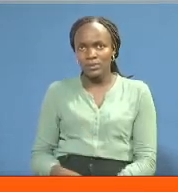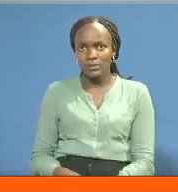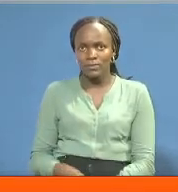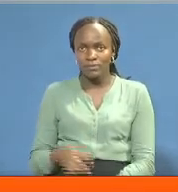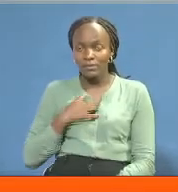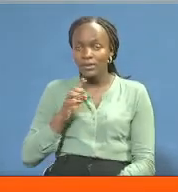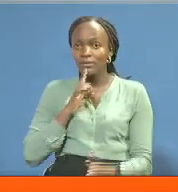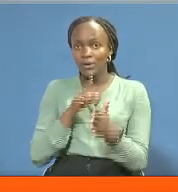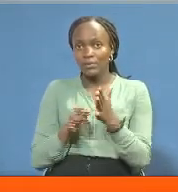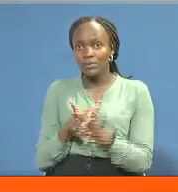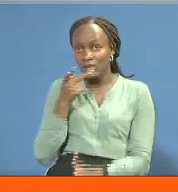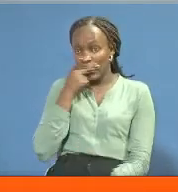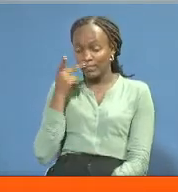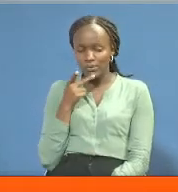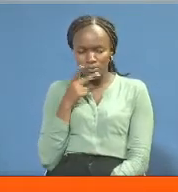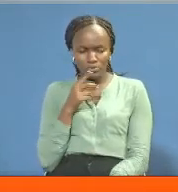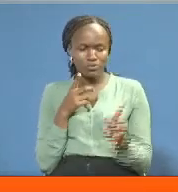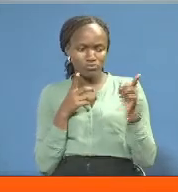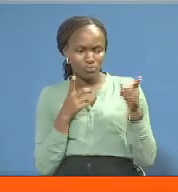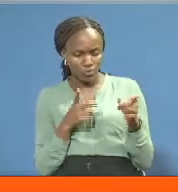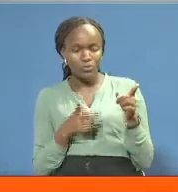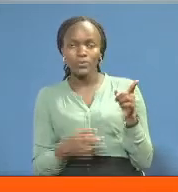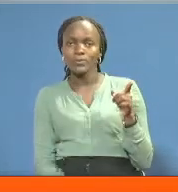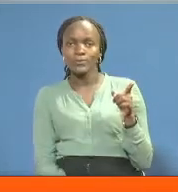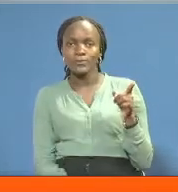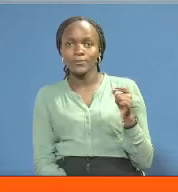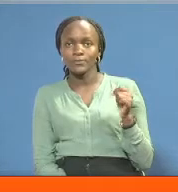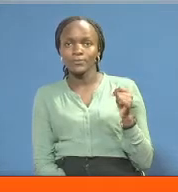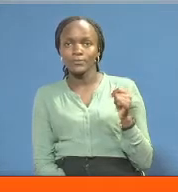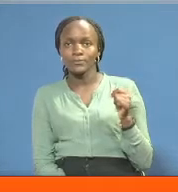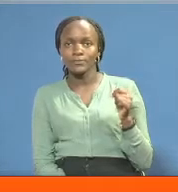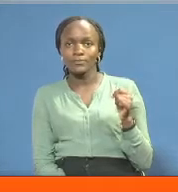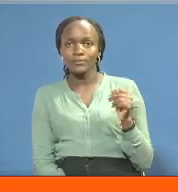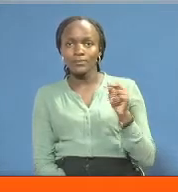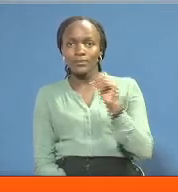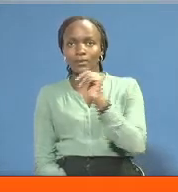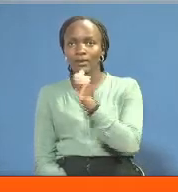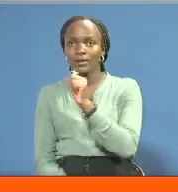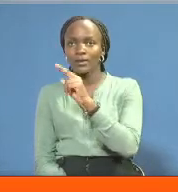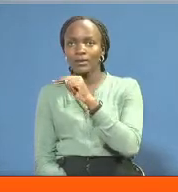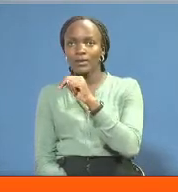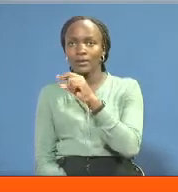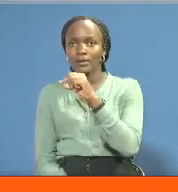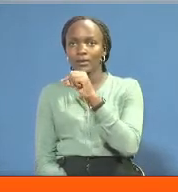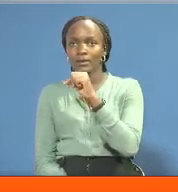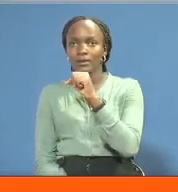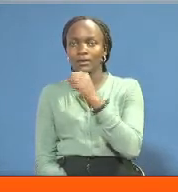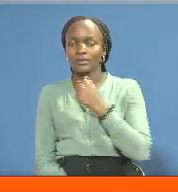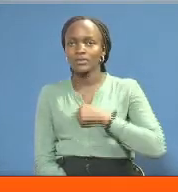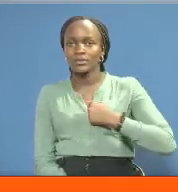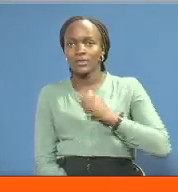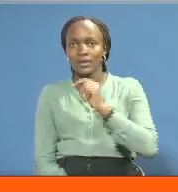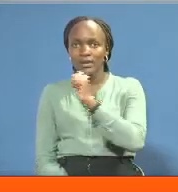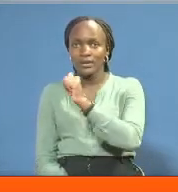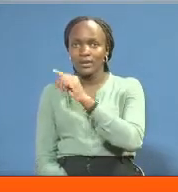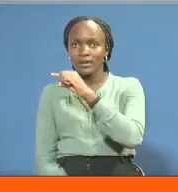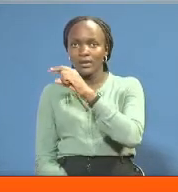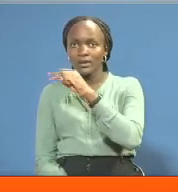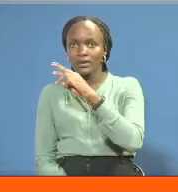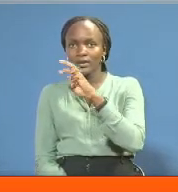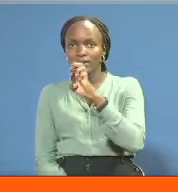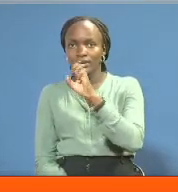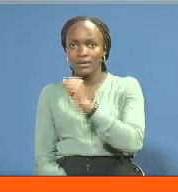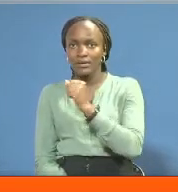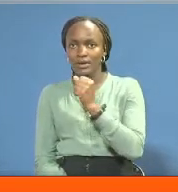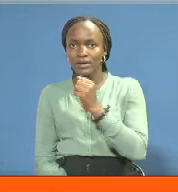to tell Colonzo that Agnes is not my wife. You can go ahead and marry her.